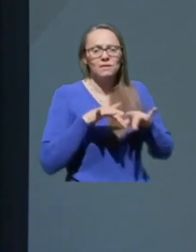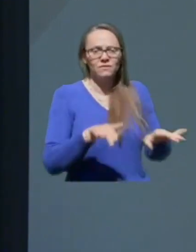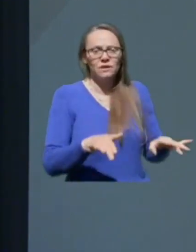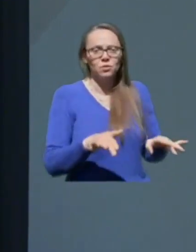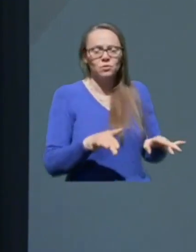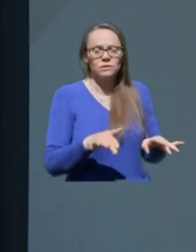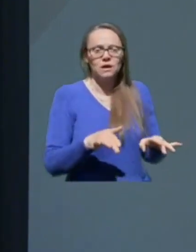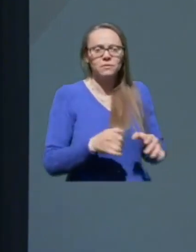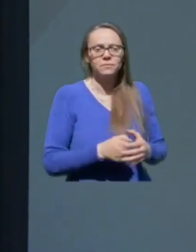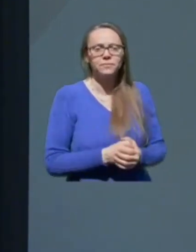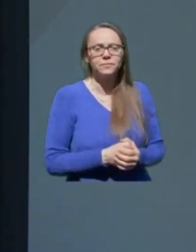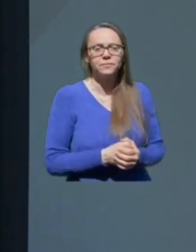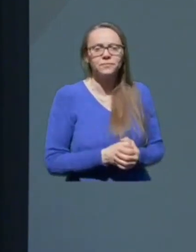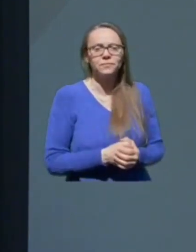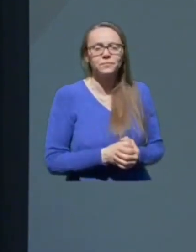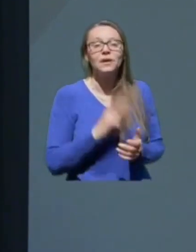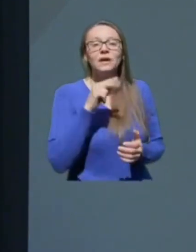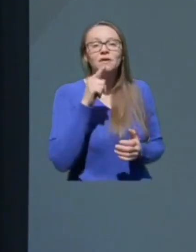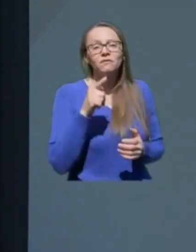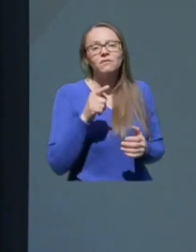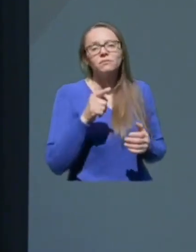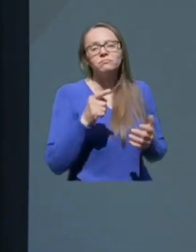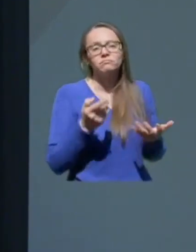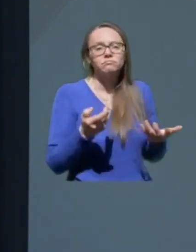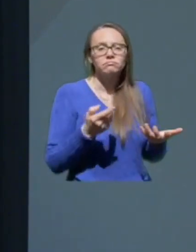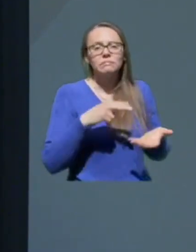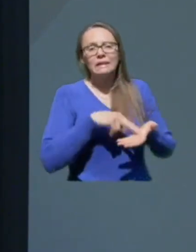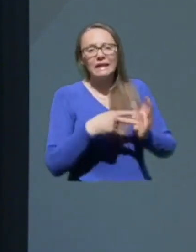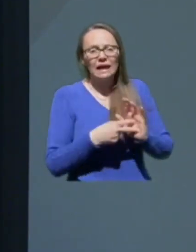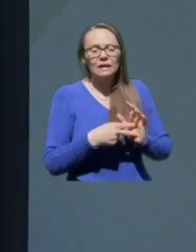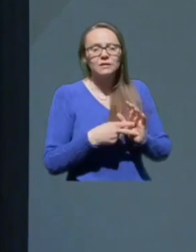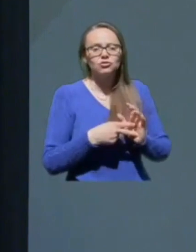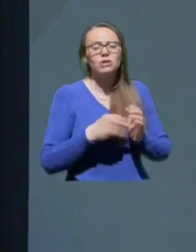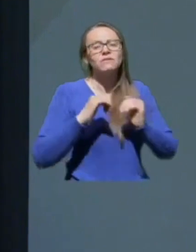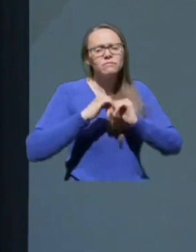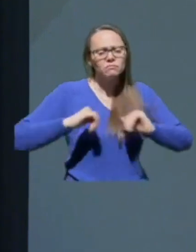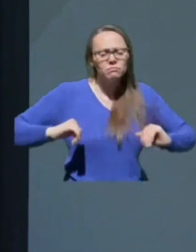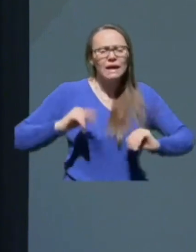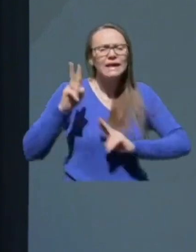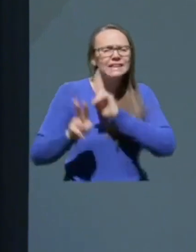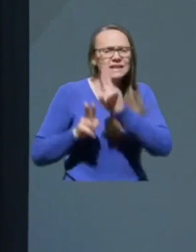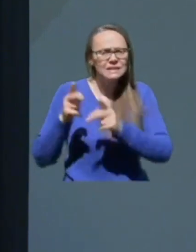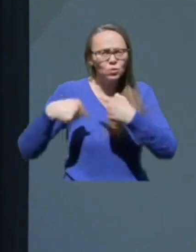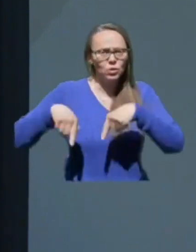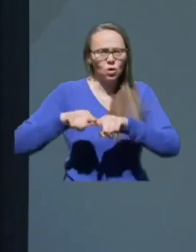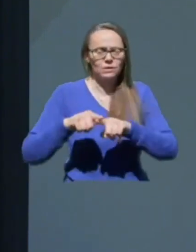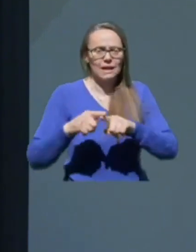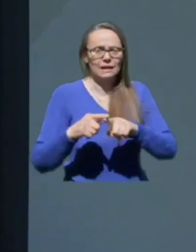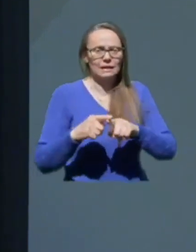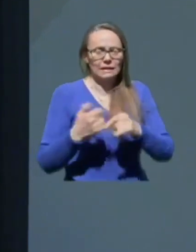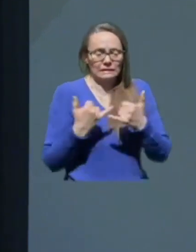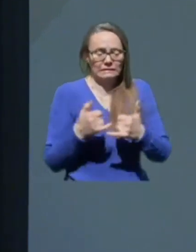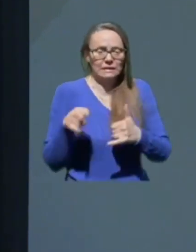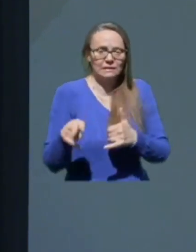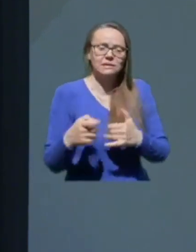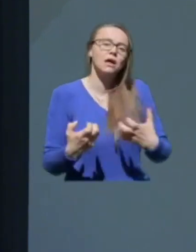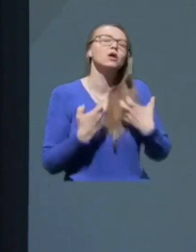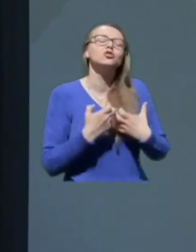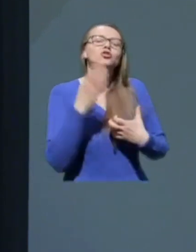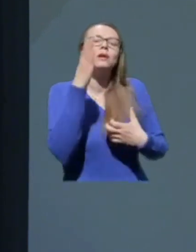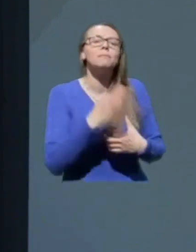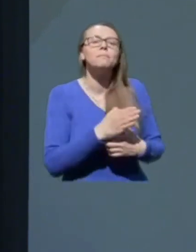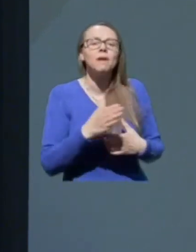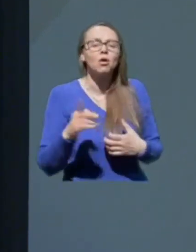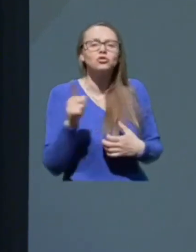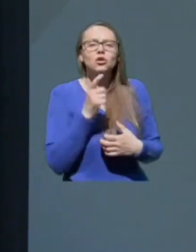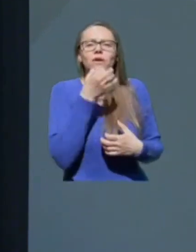tehničnih oziroma na intenzivnih oddelkih. Želim jim blagoslova in